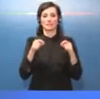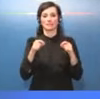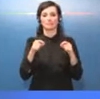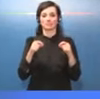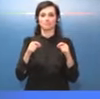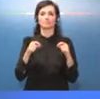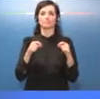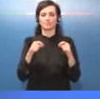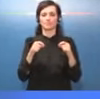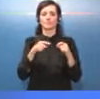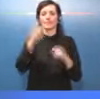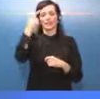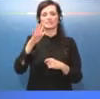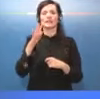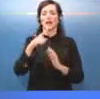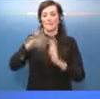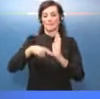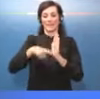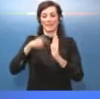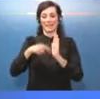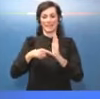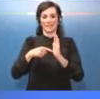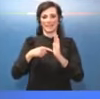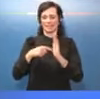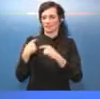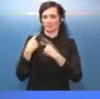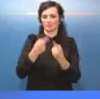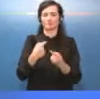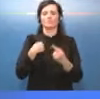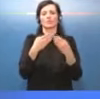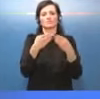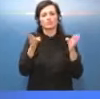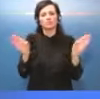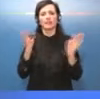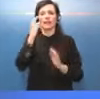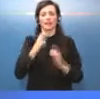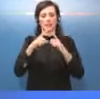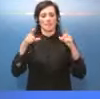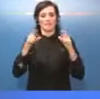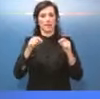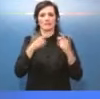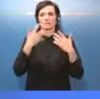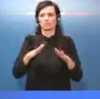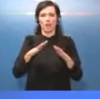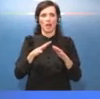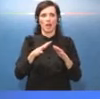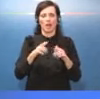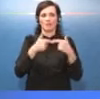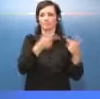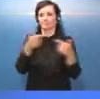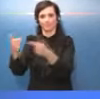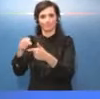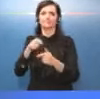passare dei mesi noi abbiamo esteso l'utilizzo del Green Pass a tutta una serie di luoghi. Oggi facciamo un